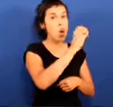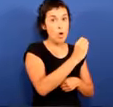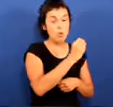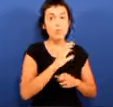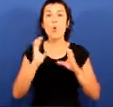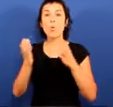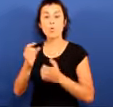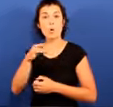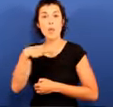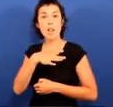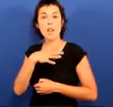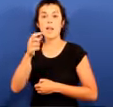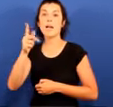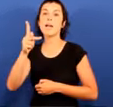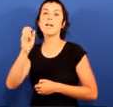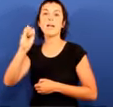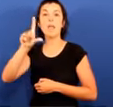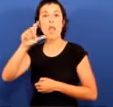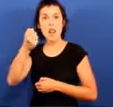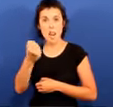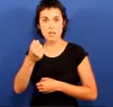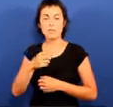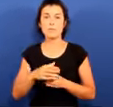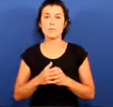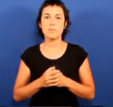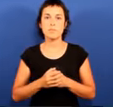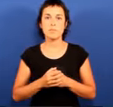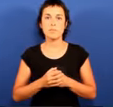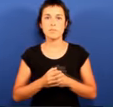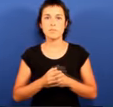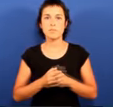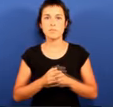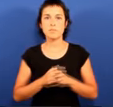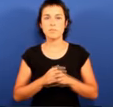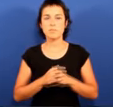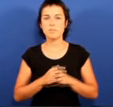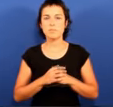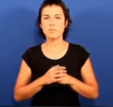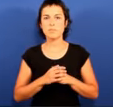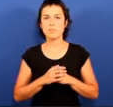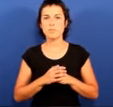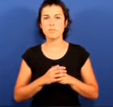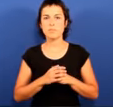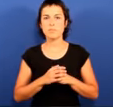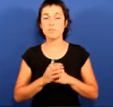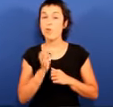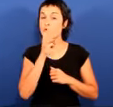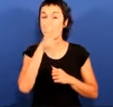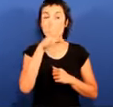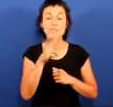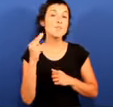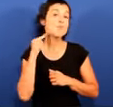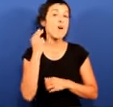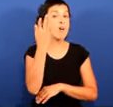proiektua orkestu da. Kontzertu nagusies gain arratzaleko saioak ere egon dira eta munduko terrazan goizez eta gauez.